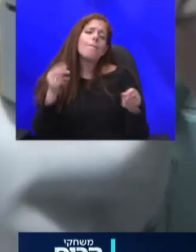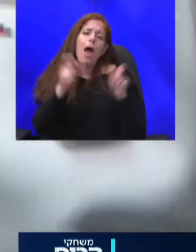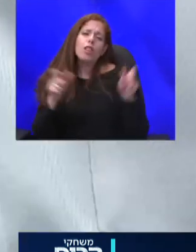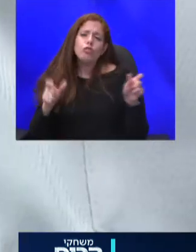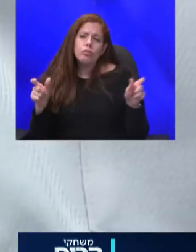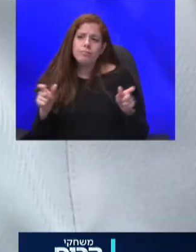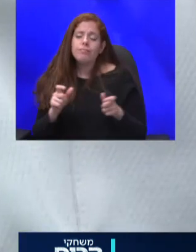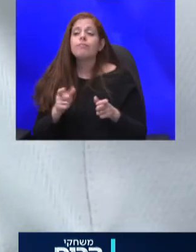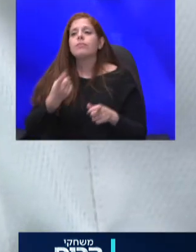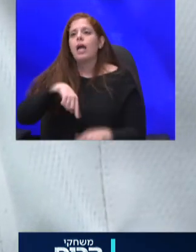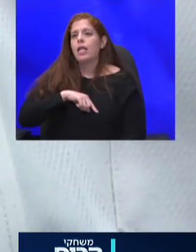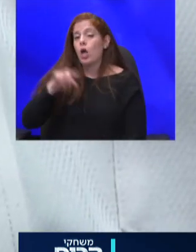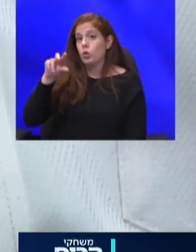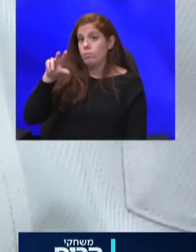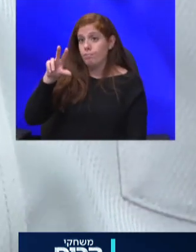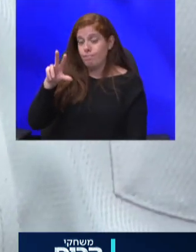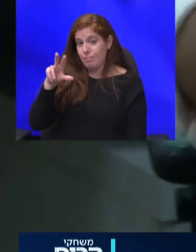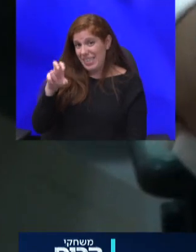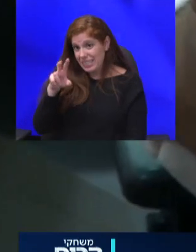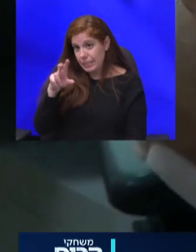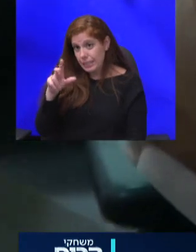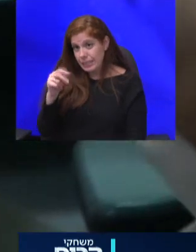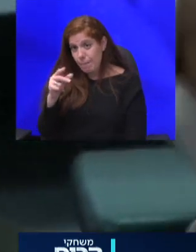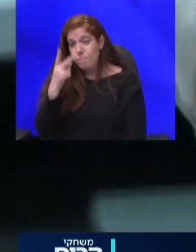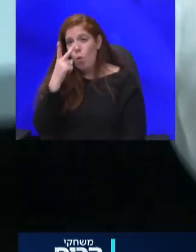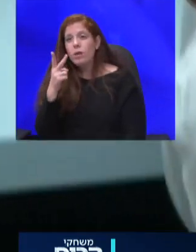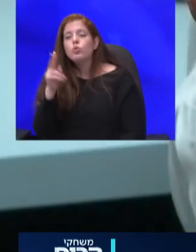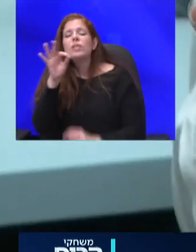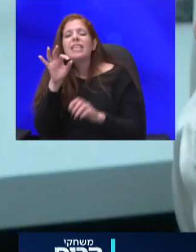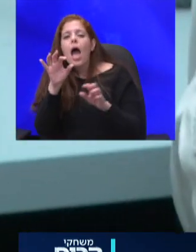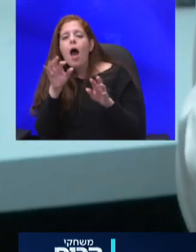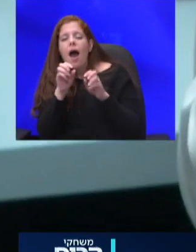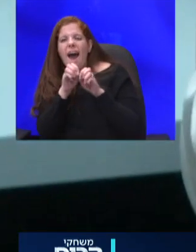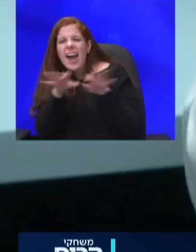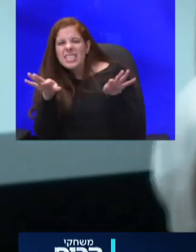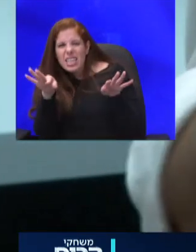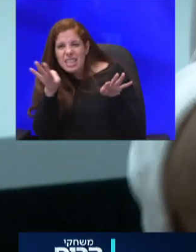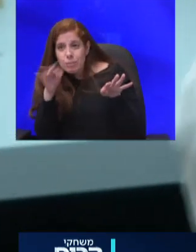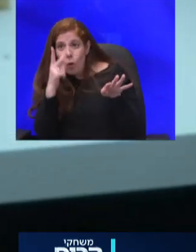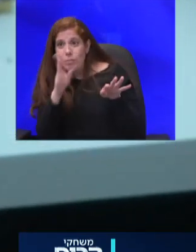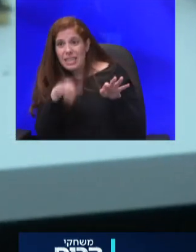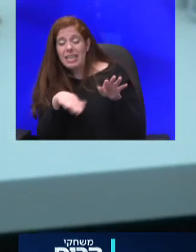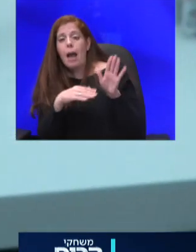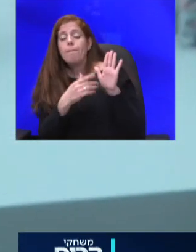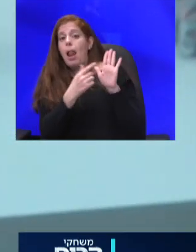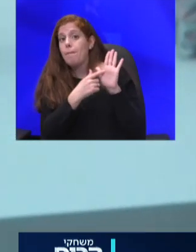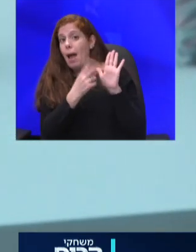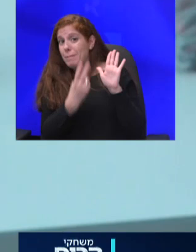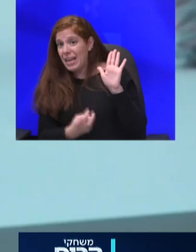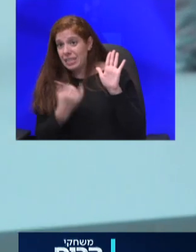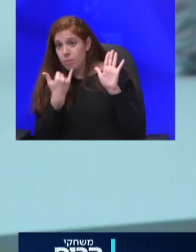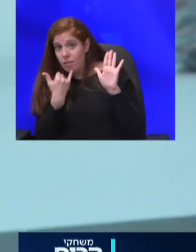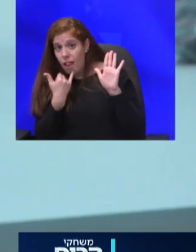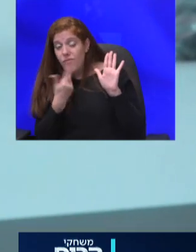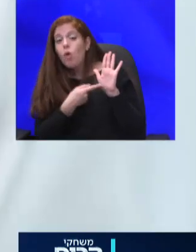מרססים רואים שהוא עושה הרסס טיפתי אנחנו רואים את זה גם כן על צג האפליקציה בטלפון שלנו ובעצם